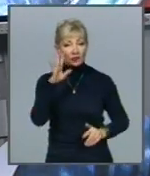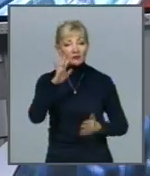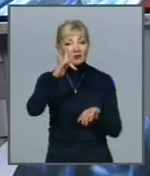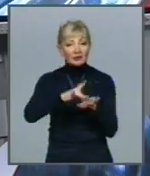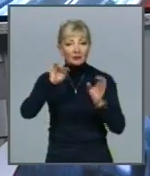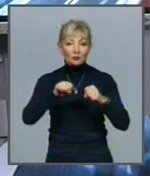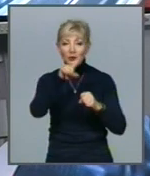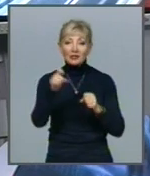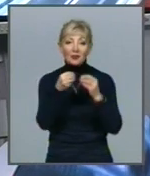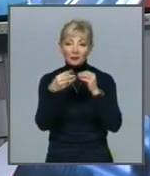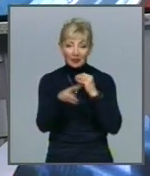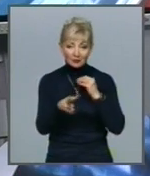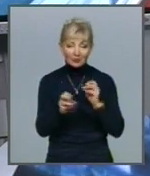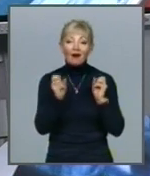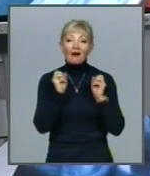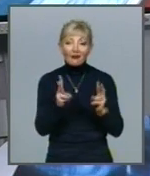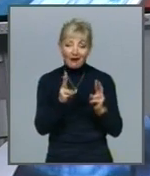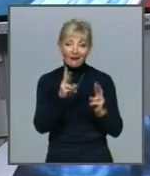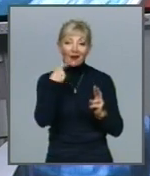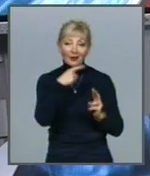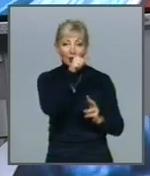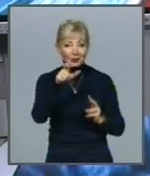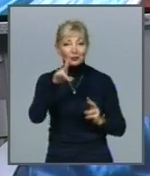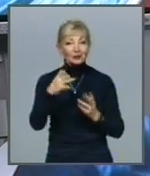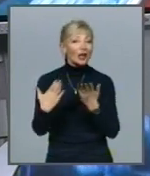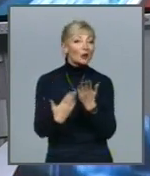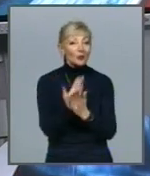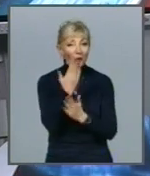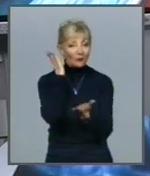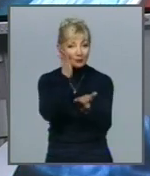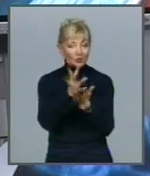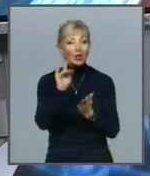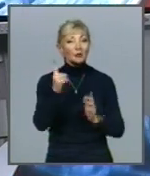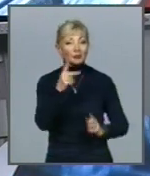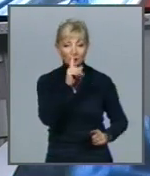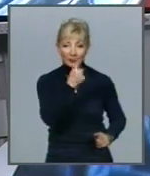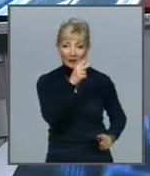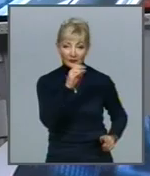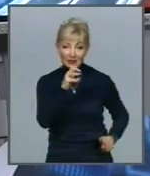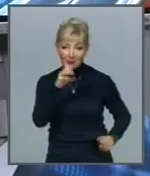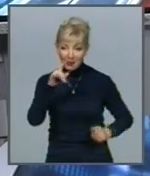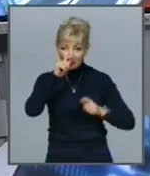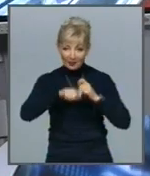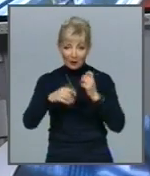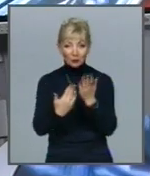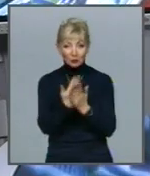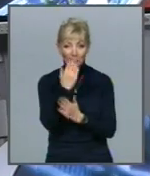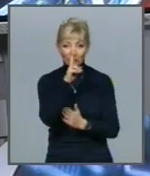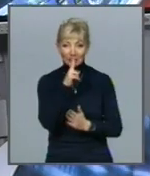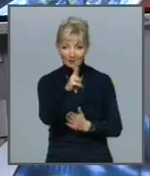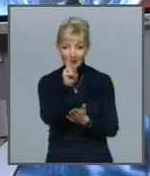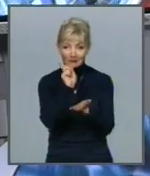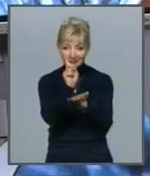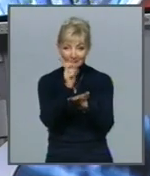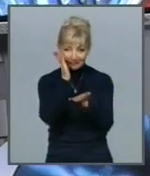15 хвилин Як реагують місцеві жителі на новації і чому перший віцемер перевіряє нові тролейбусні маршрути таємним пасажиром